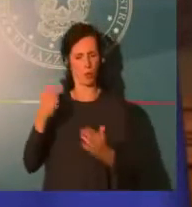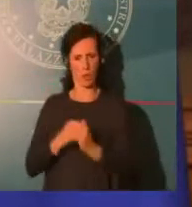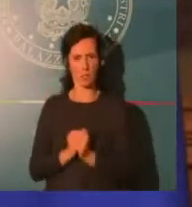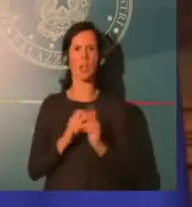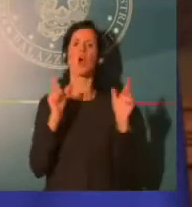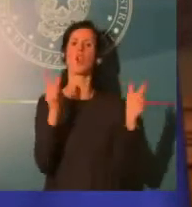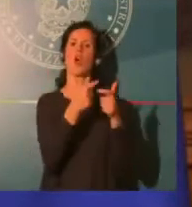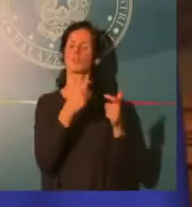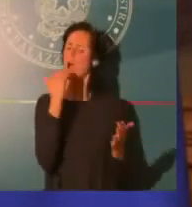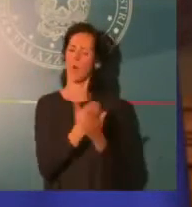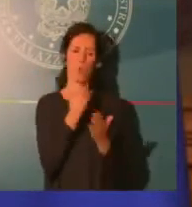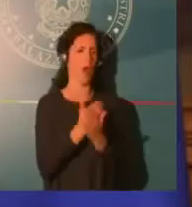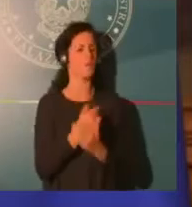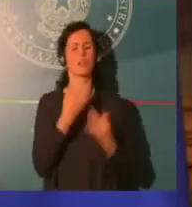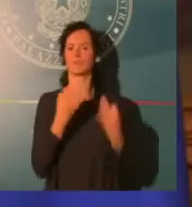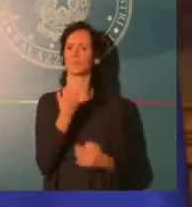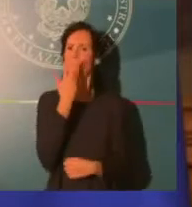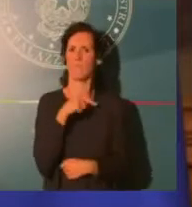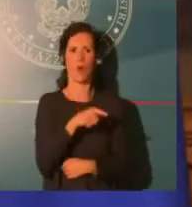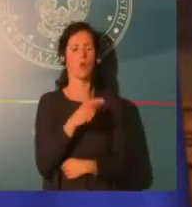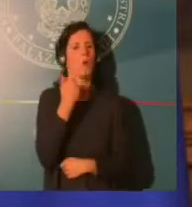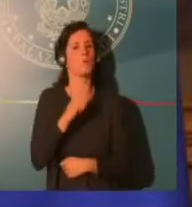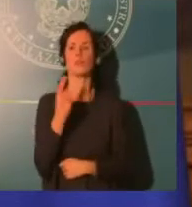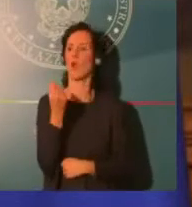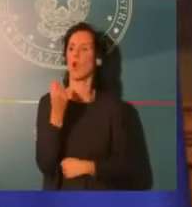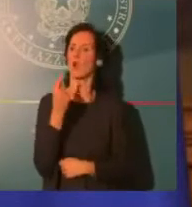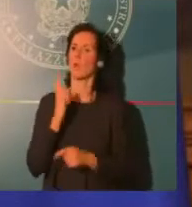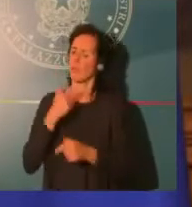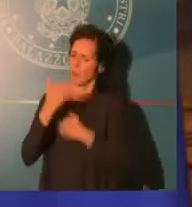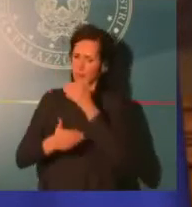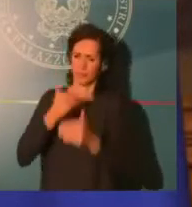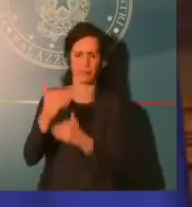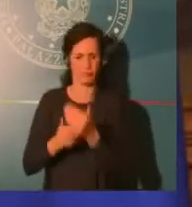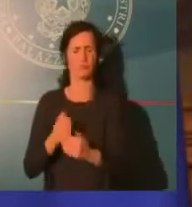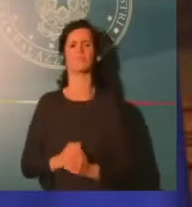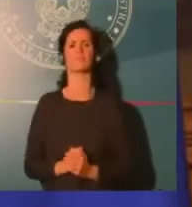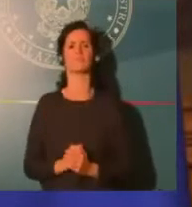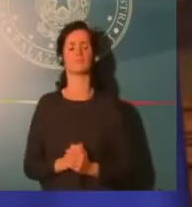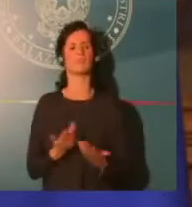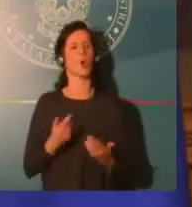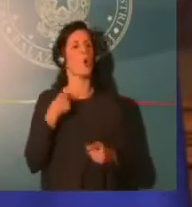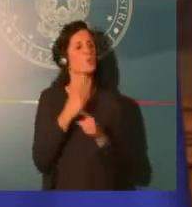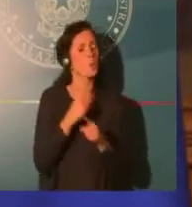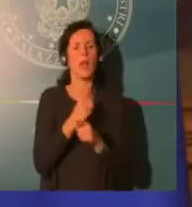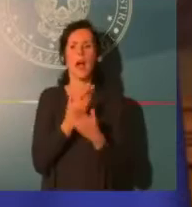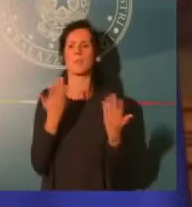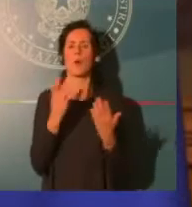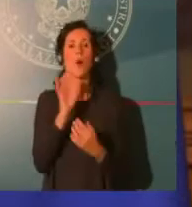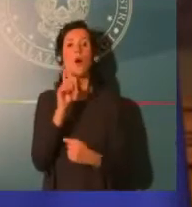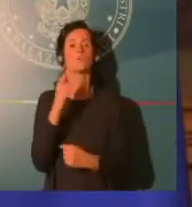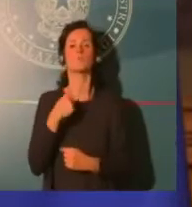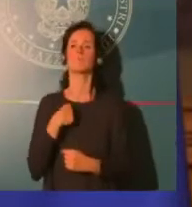non possiamo entrare nelle case delle persone e dire come si deve comportare perché siamo in un Paese libero e democratico. È tutto vero, attenzione.